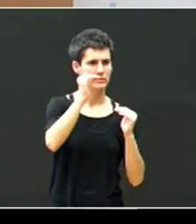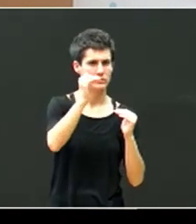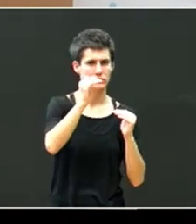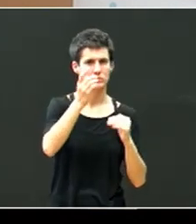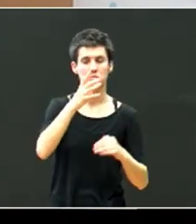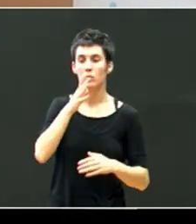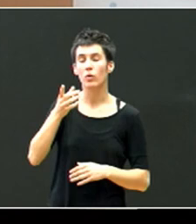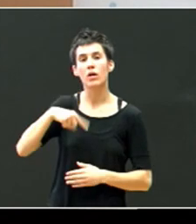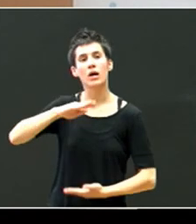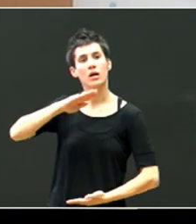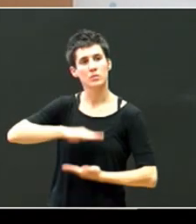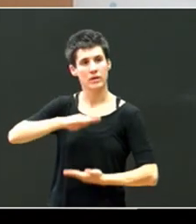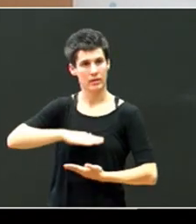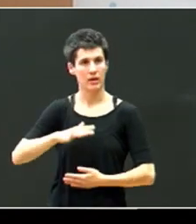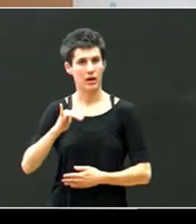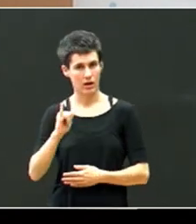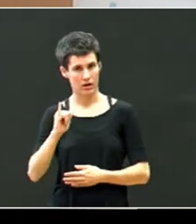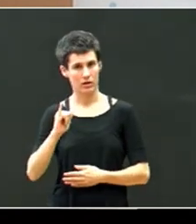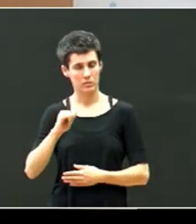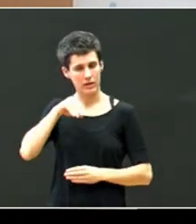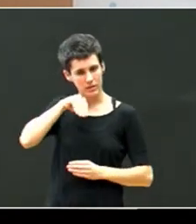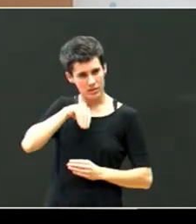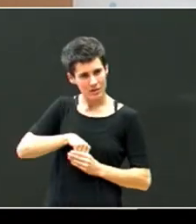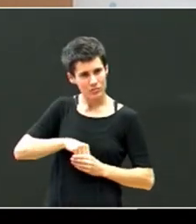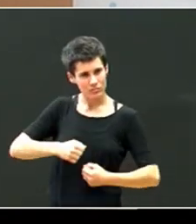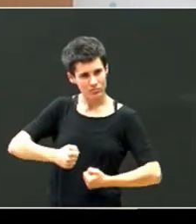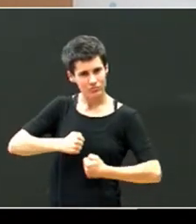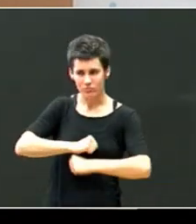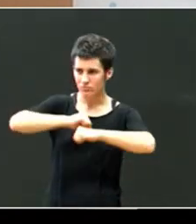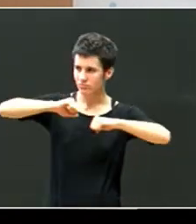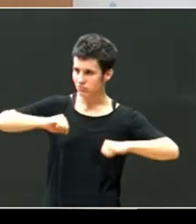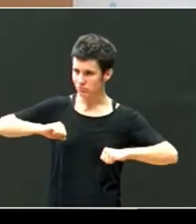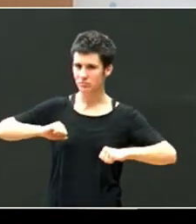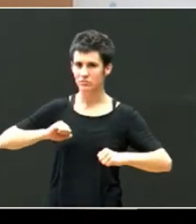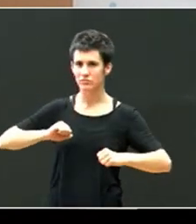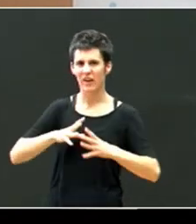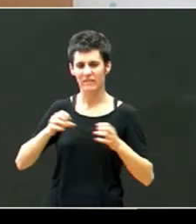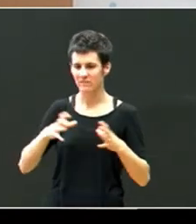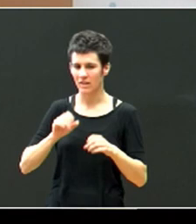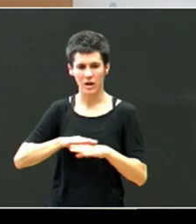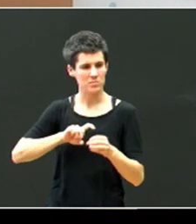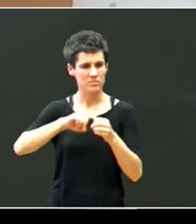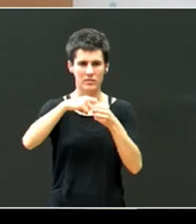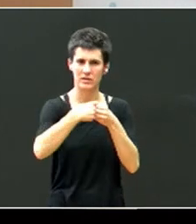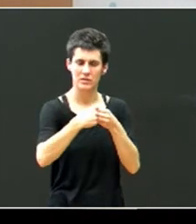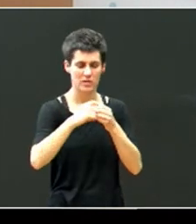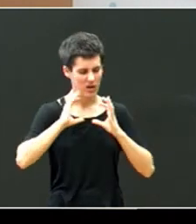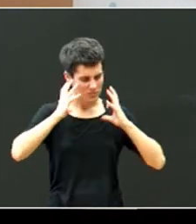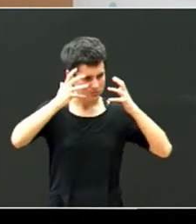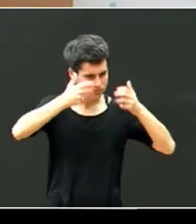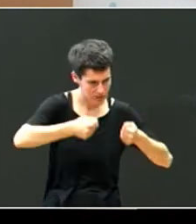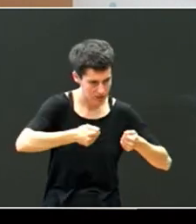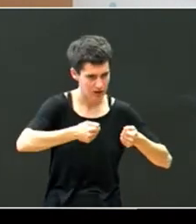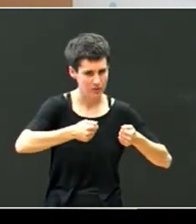gaitxasuna, barne indarrundia, parte hartzeko gogoa, implikazinoa, ba,